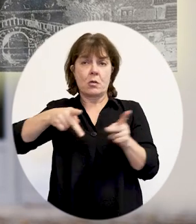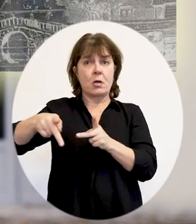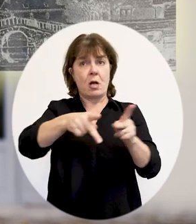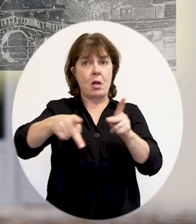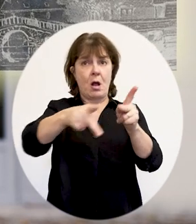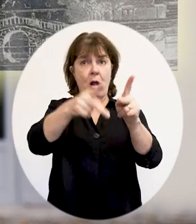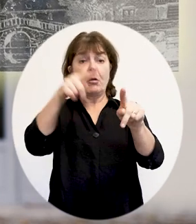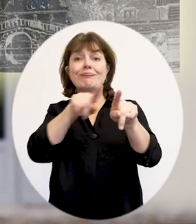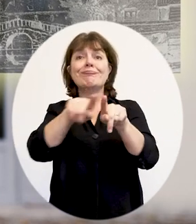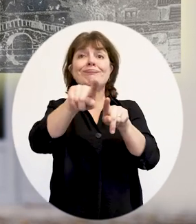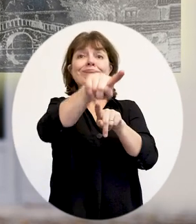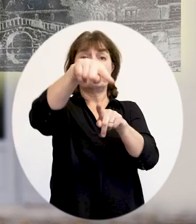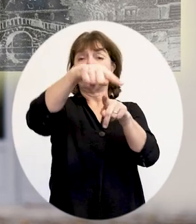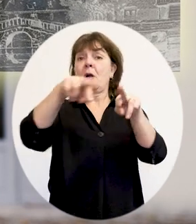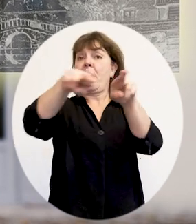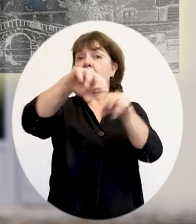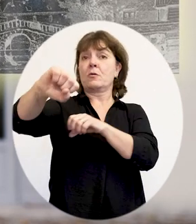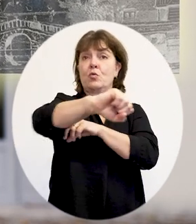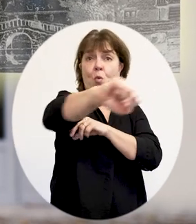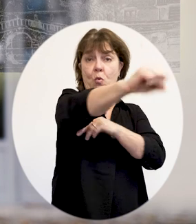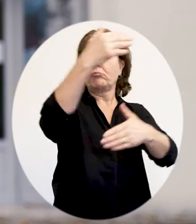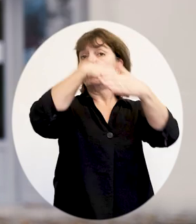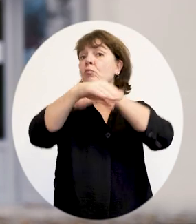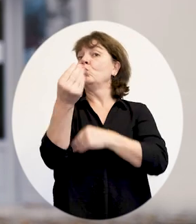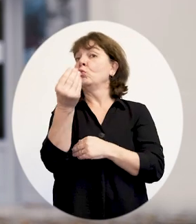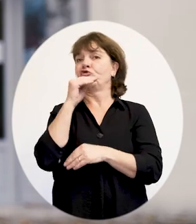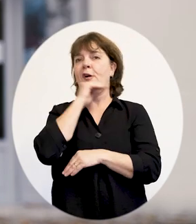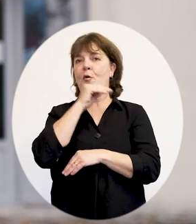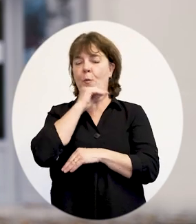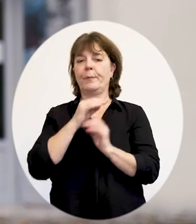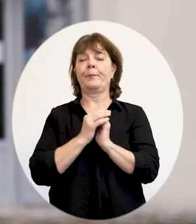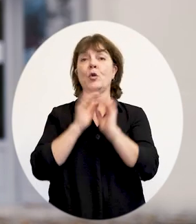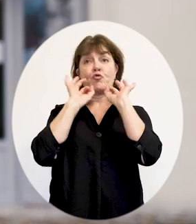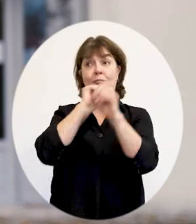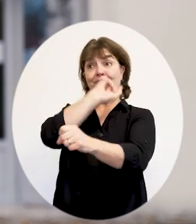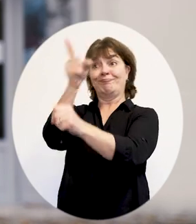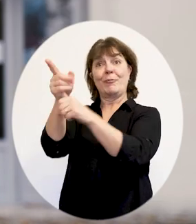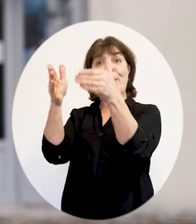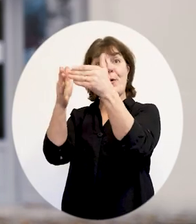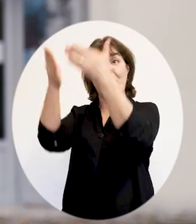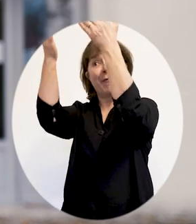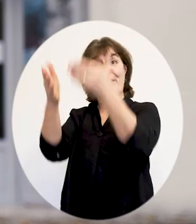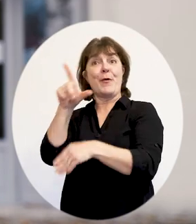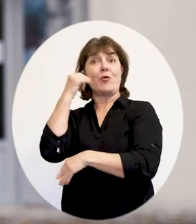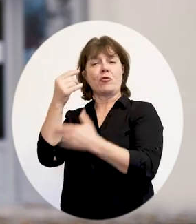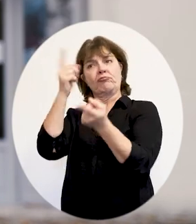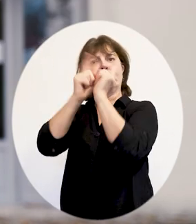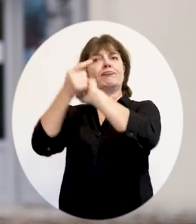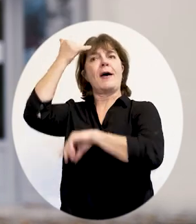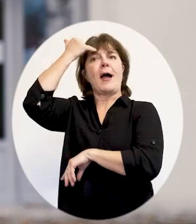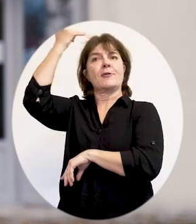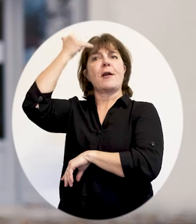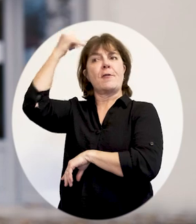qui débouche dans la Saône à Chalon-sur-Saône et on demande à Émile Angotet, cette fois c'est l'ingénieur,